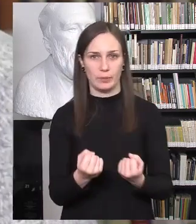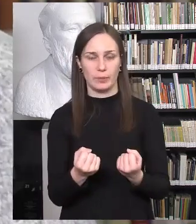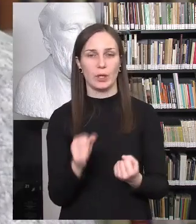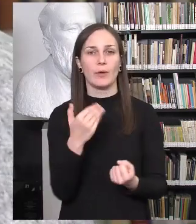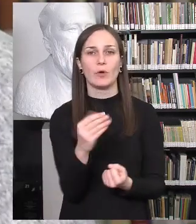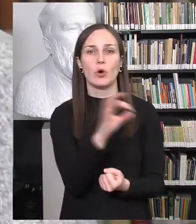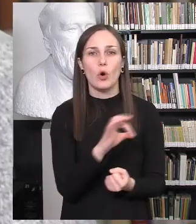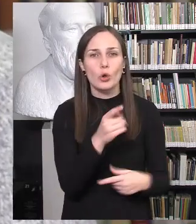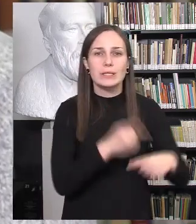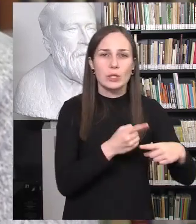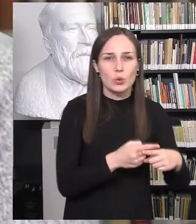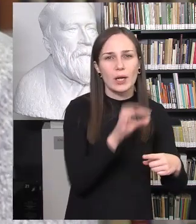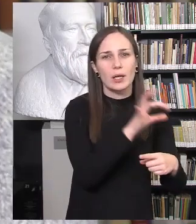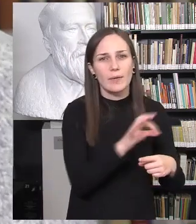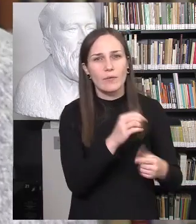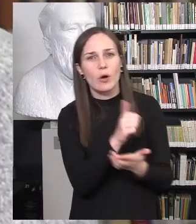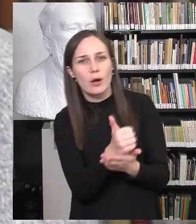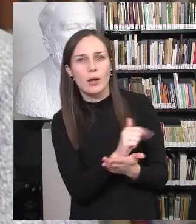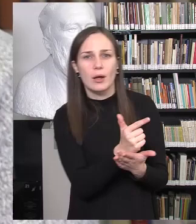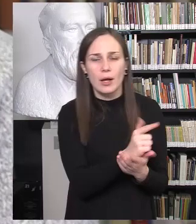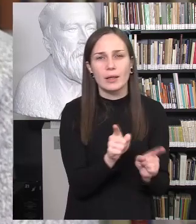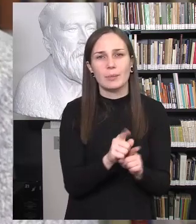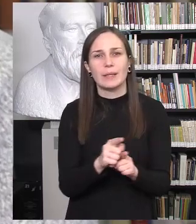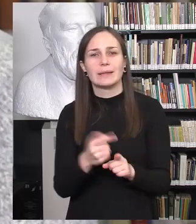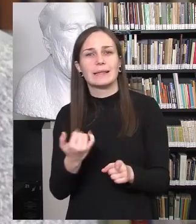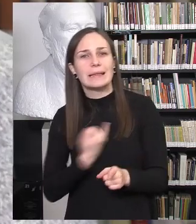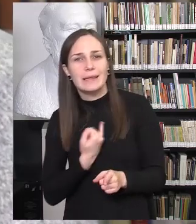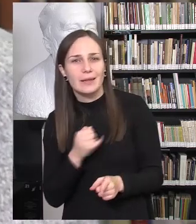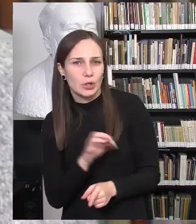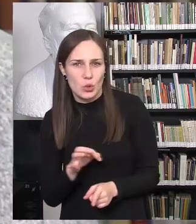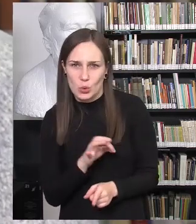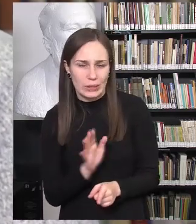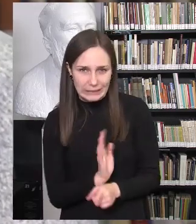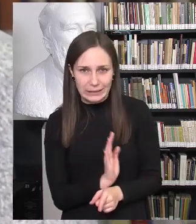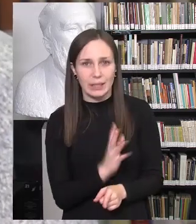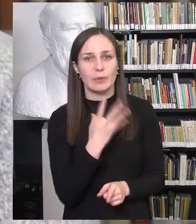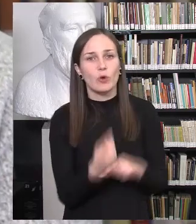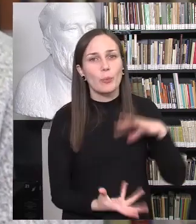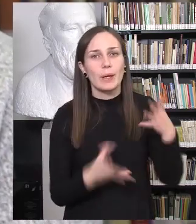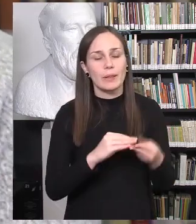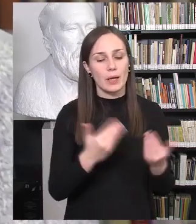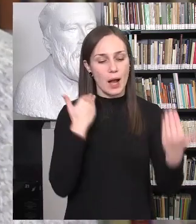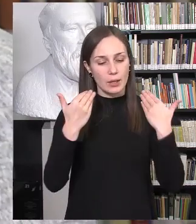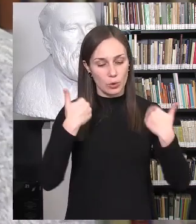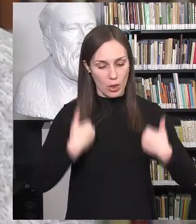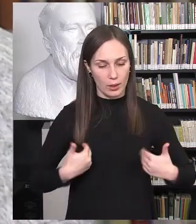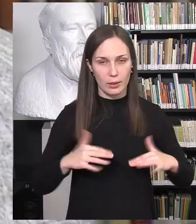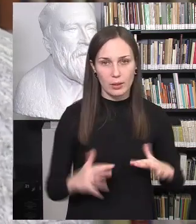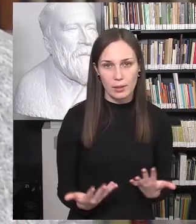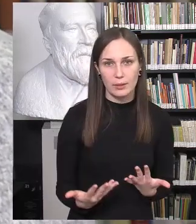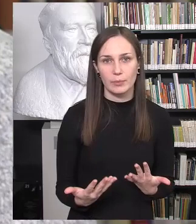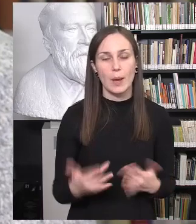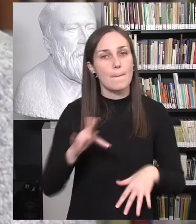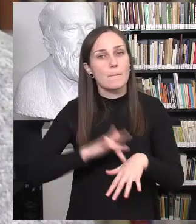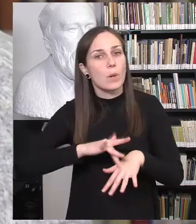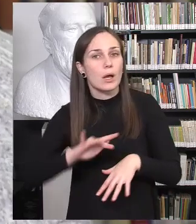apie tavo seksualinę orientaciją ar lytinę tapatybę, kaip mes norim kalbėti, bet apskritai, kaip tu atrodo tai. Tai,